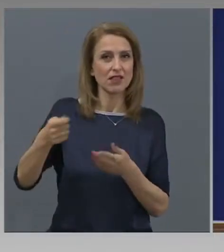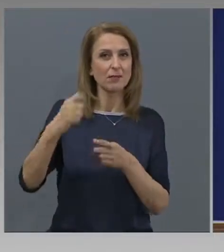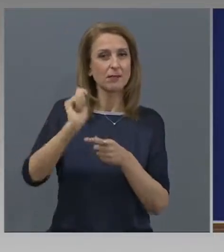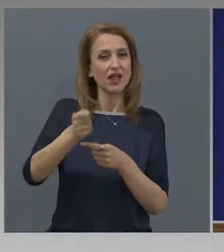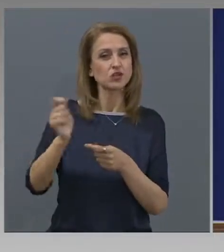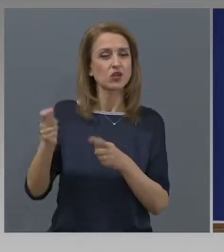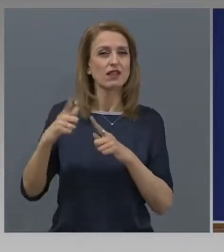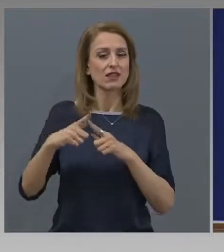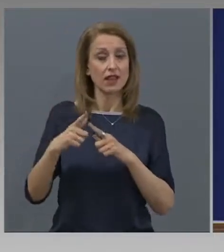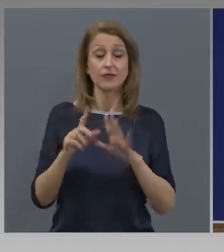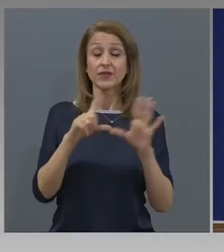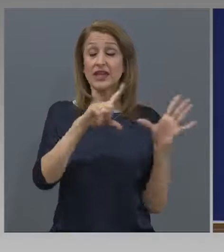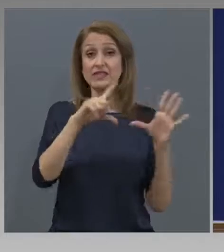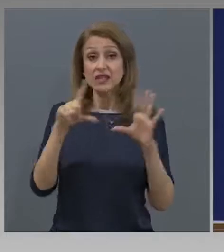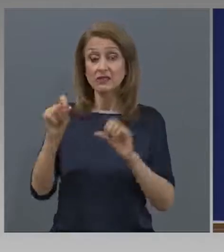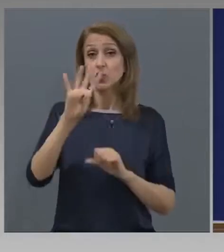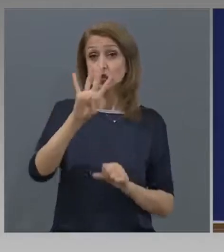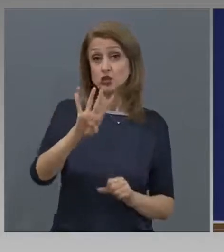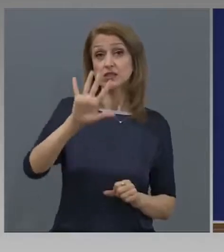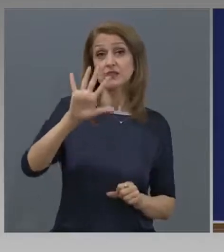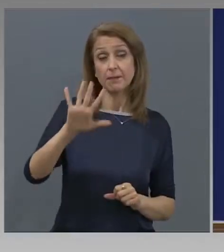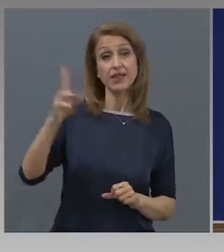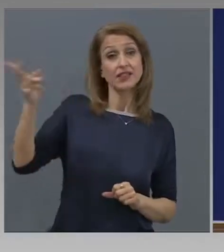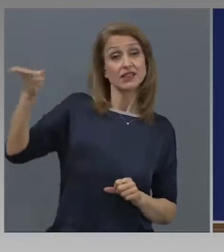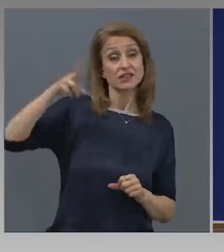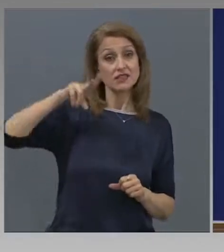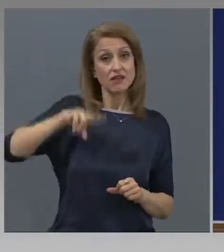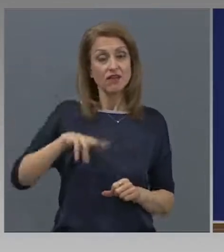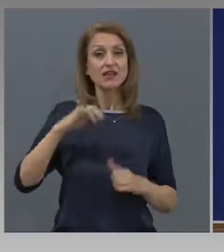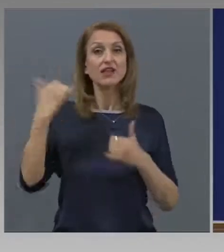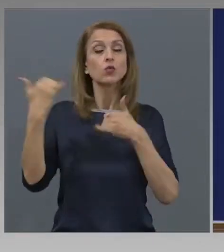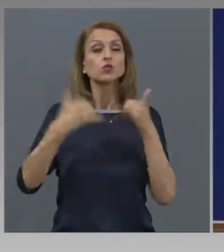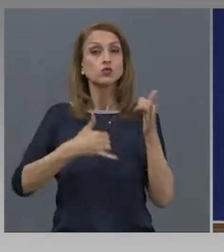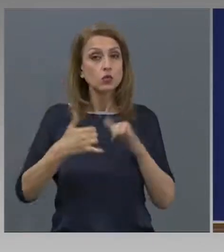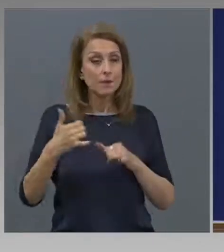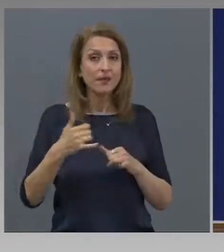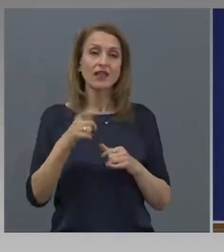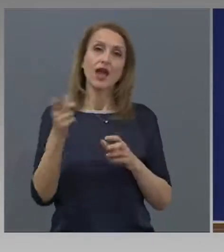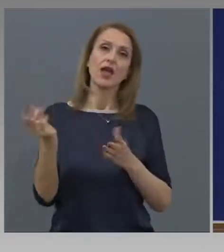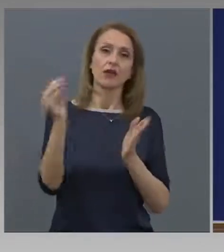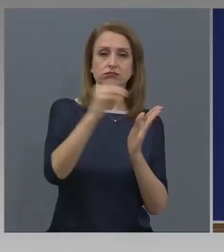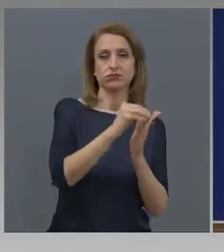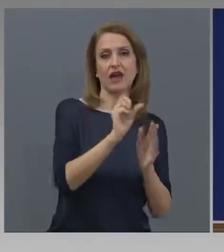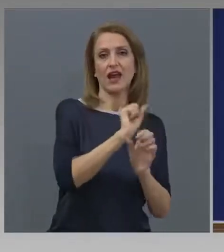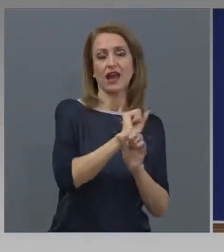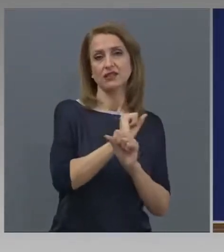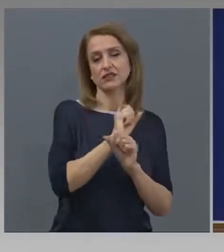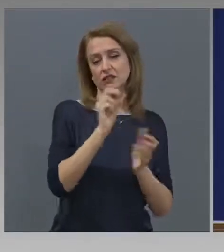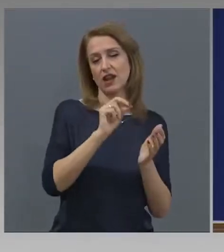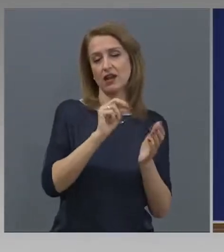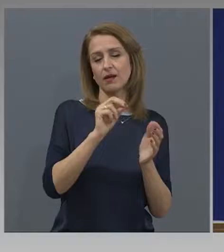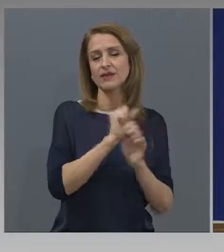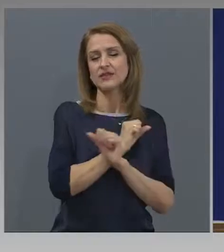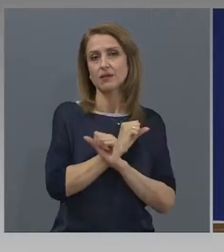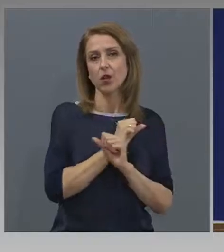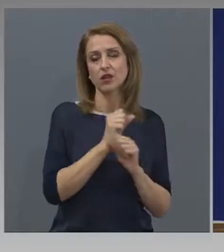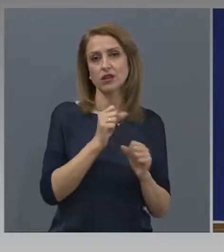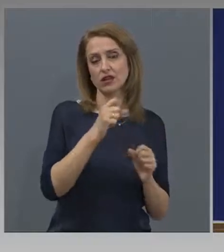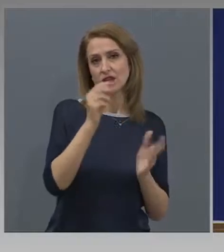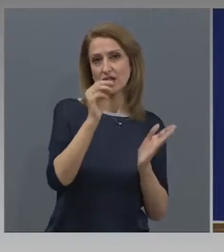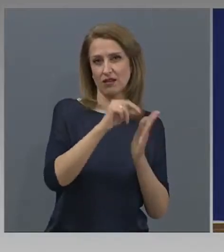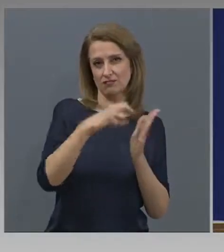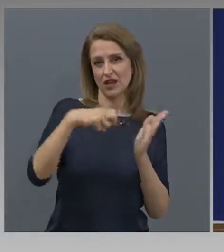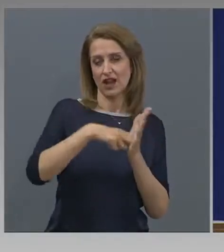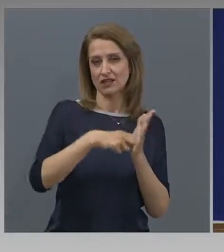които са се завърнали от чужбина и са се регистрирали във бюрата по труда. По отношение на забавене на парите за телк, нямам такава информация, ще я проверя, но